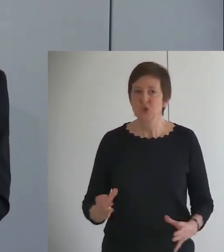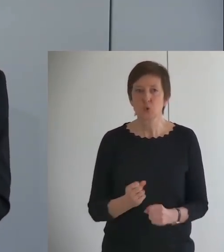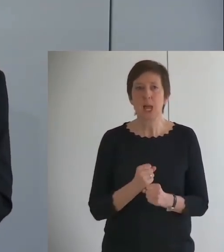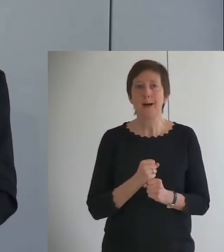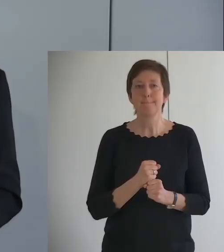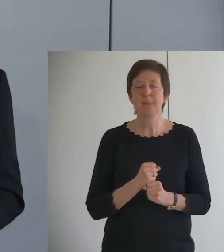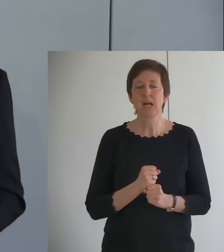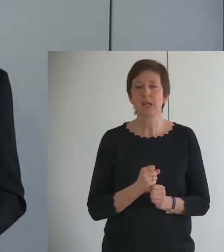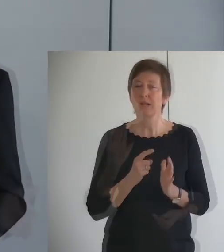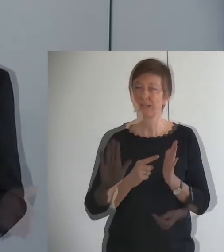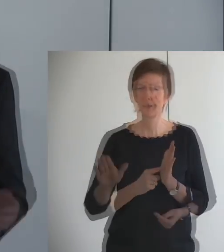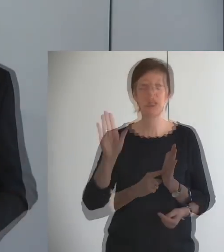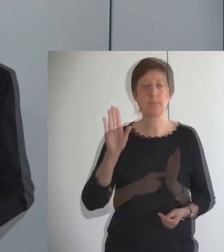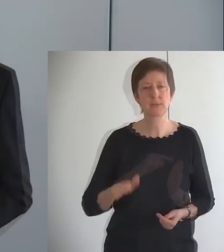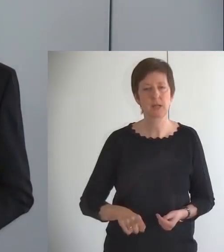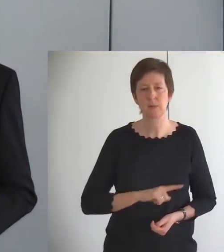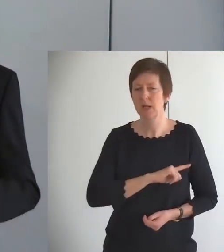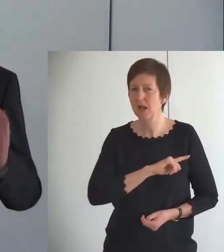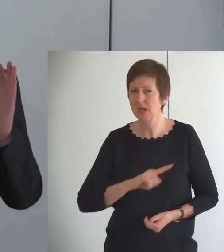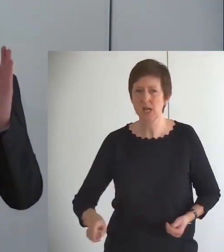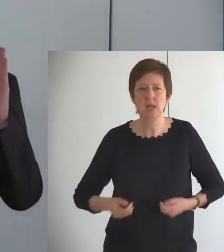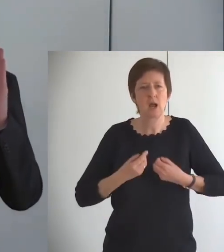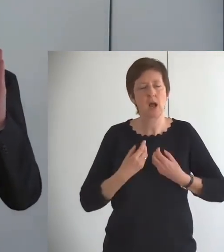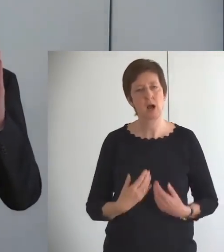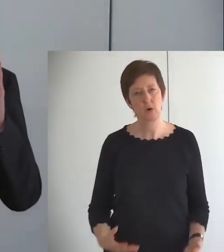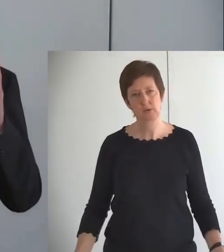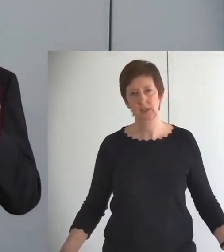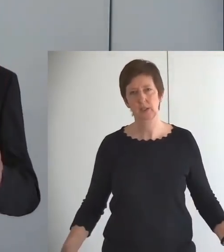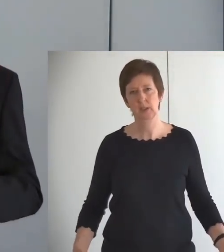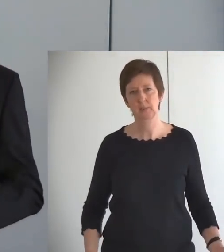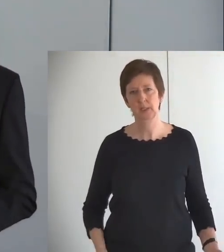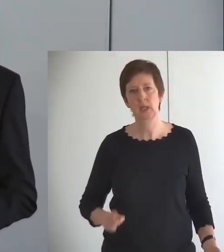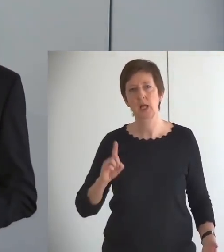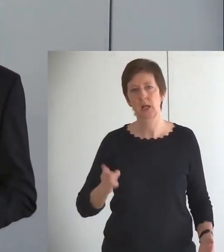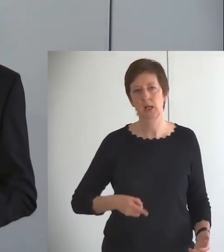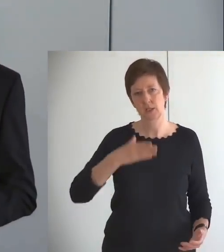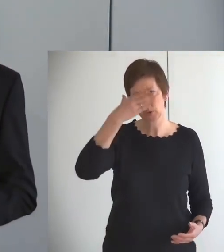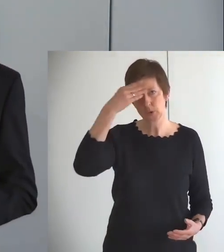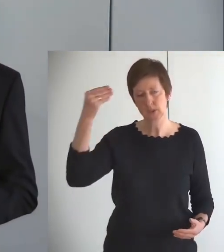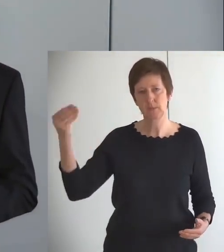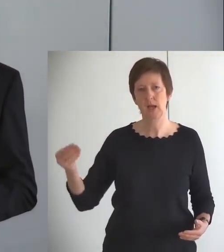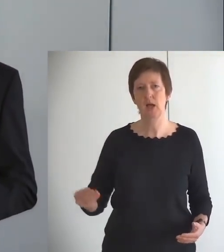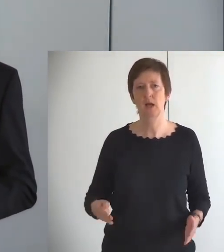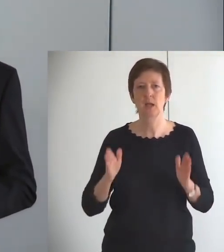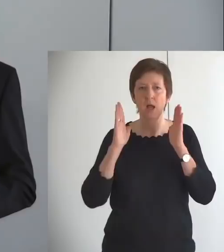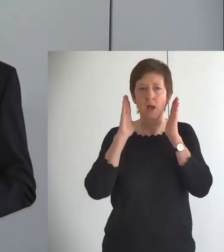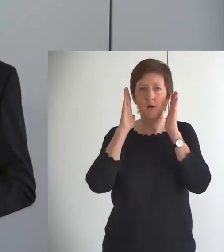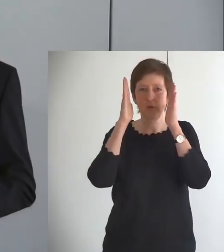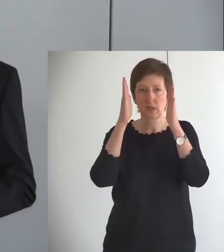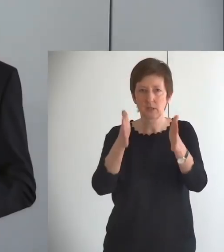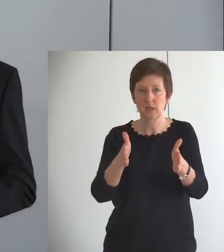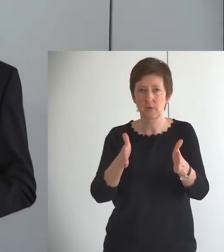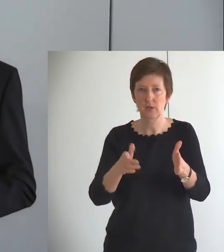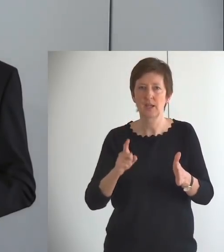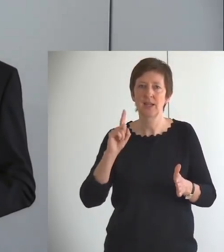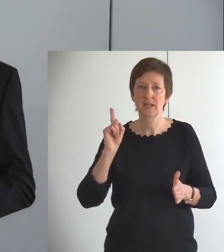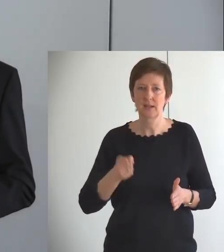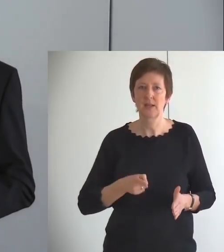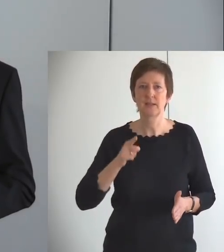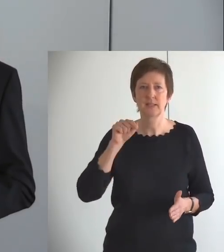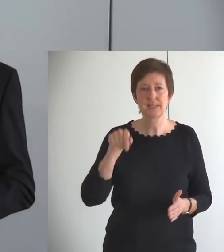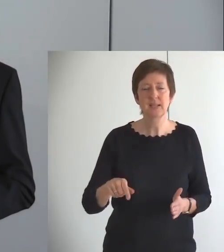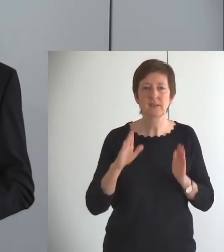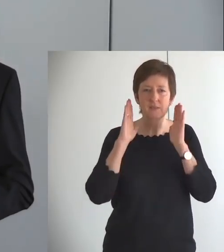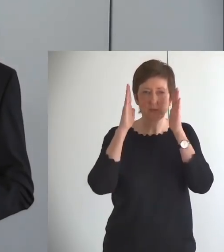ihr Lieben, das Ziel nicht aus dem Auge lassen. Lasst uns dem Herrn vertrauen. Denn dieses Vertrauen wird er auch